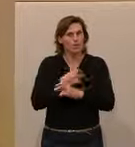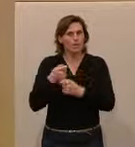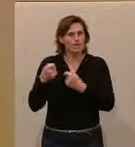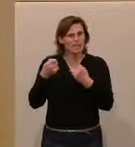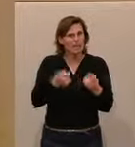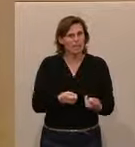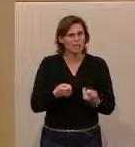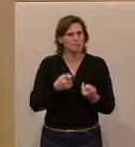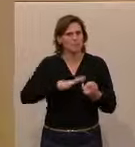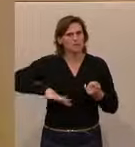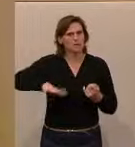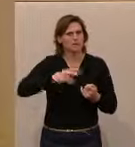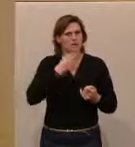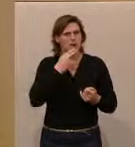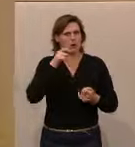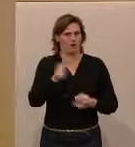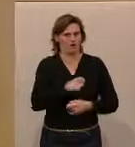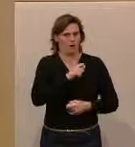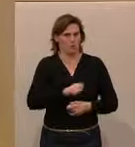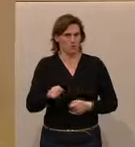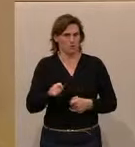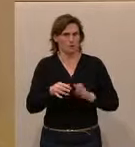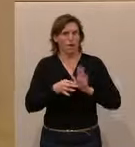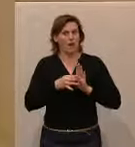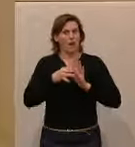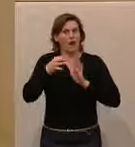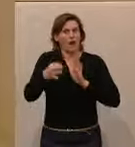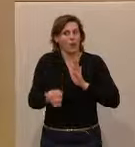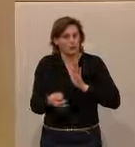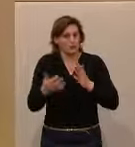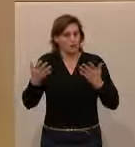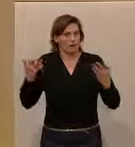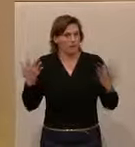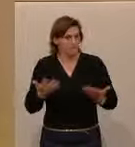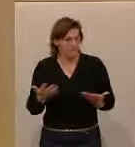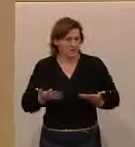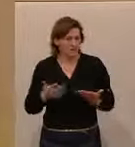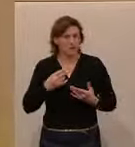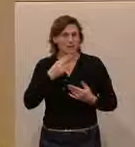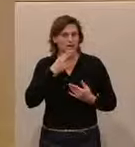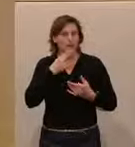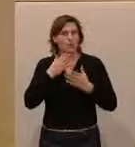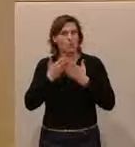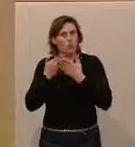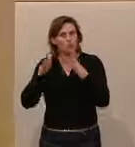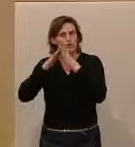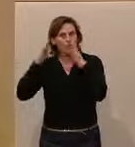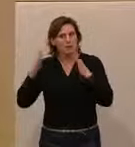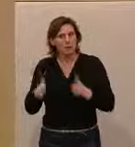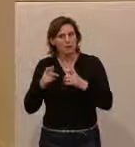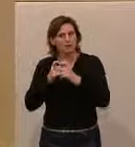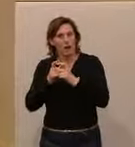ein generelles Rauchverbot. Ausnahme, also Rauchen ist in öffentlichen Gebäuden, Hallen,